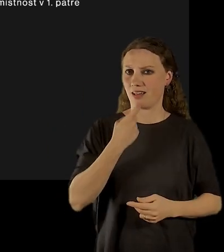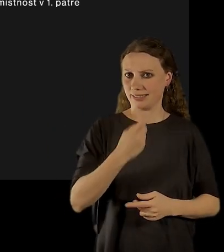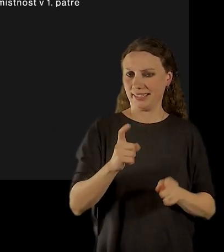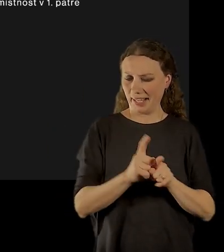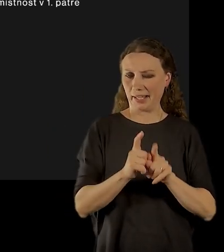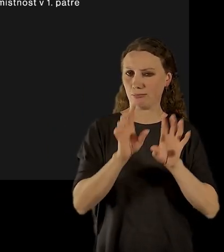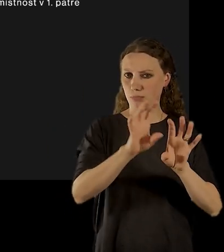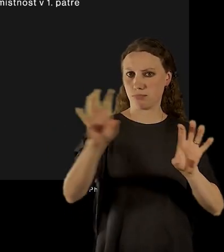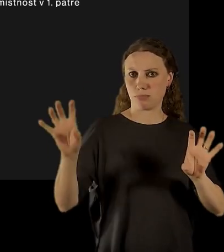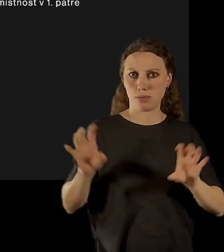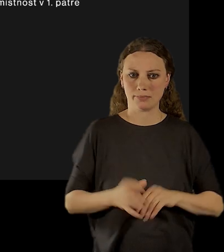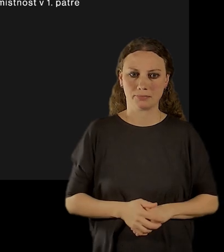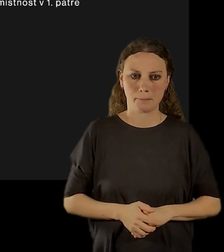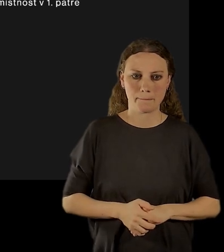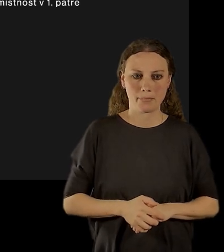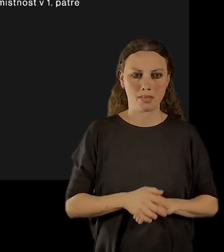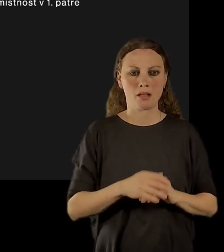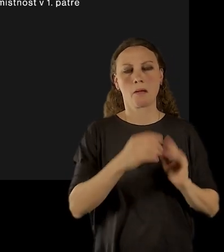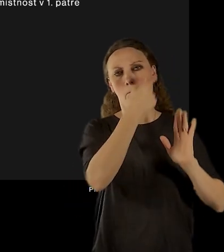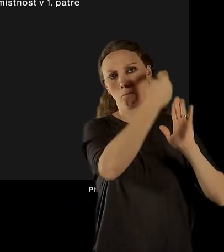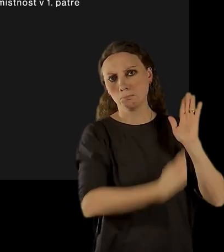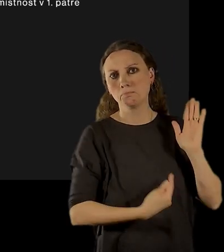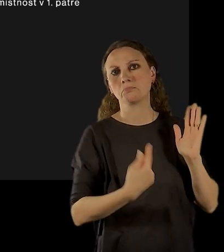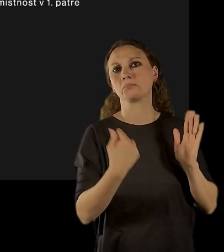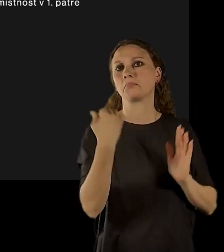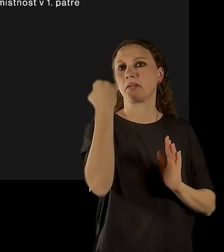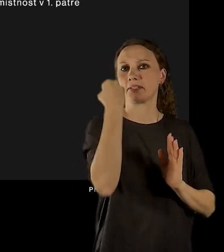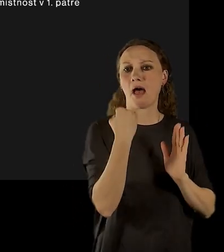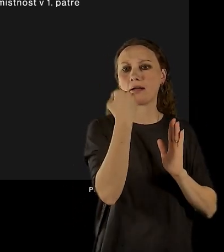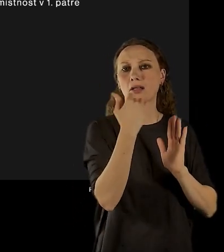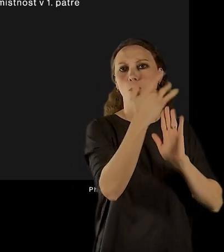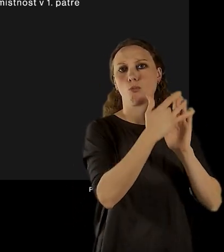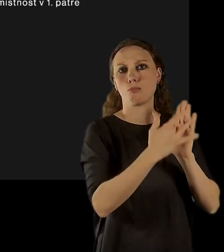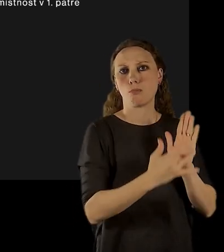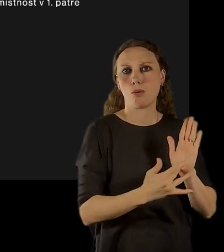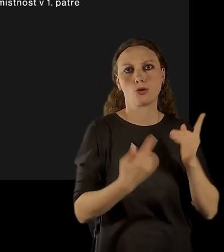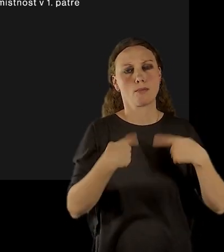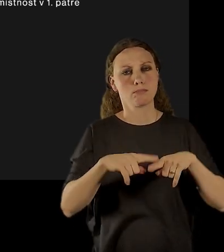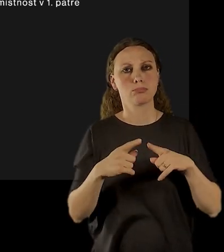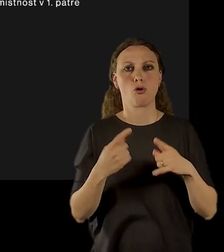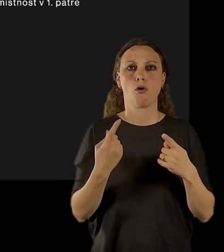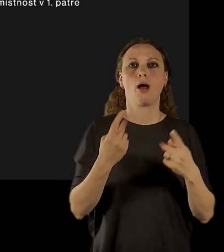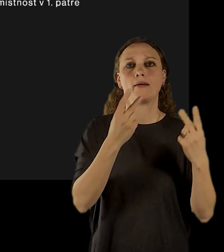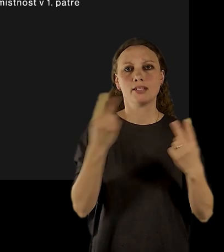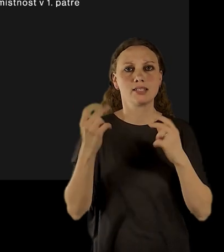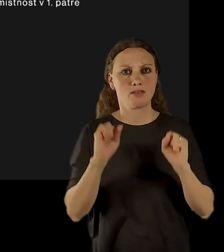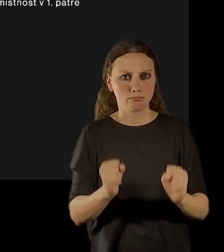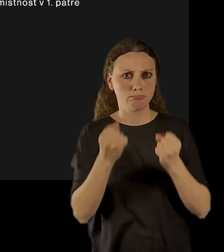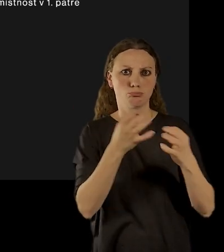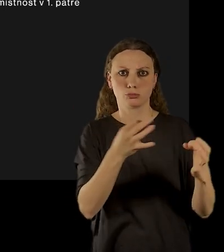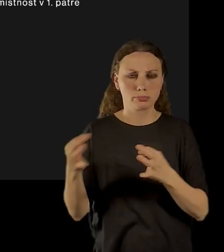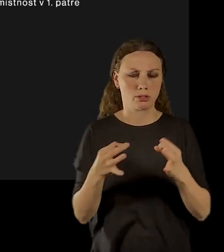základní východiska pro přípravu expozice v bodech. Pro nás je klíčové narrativní